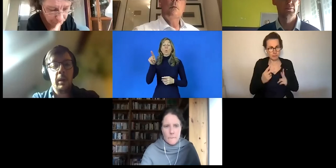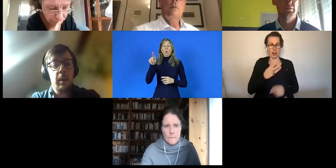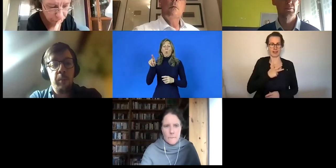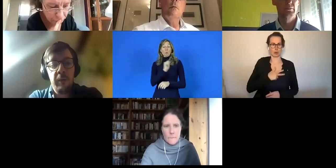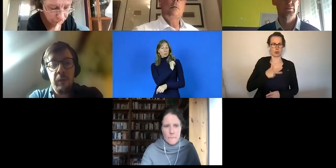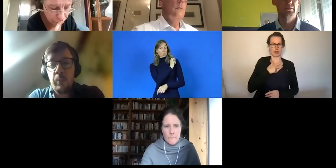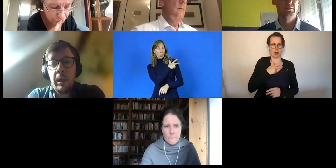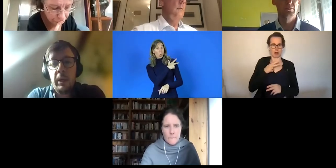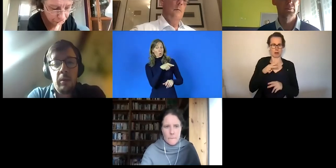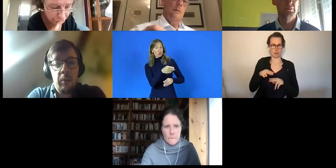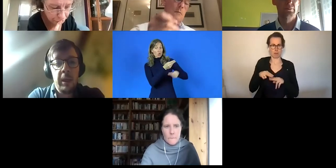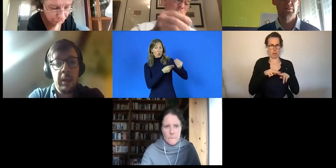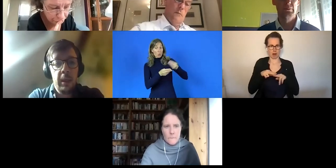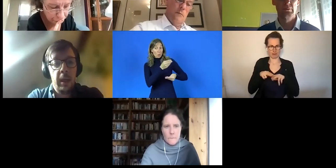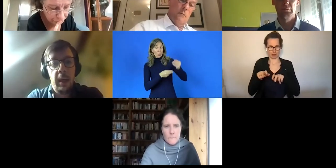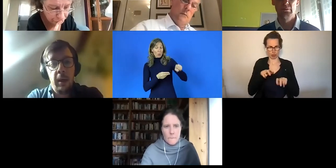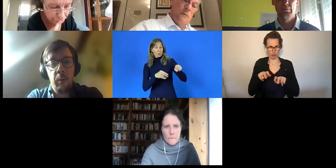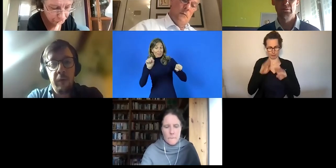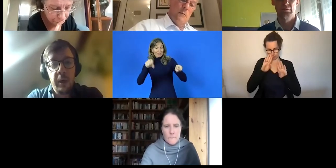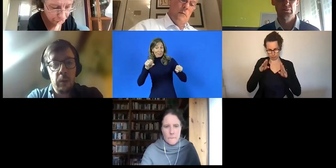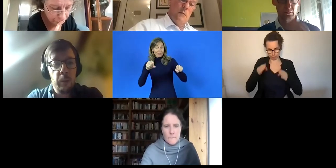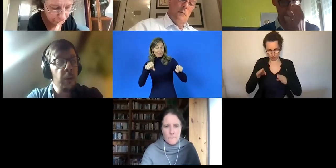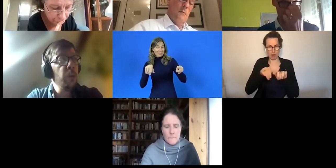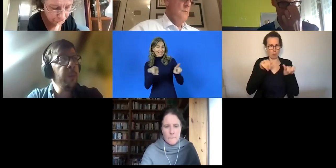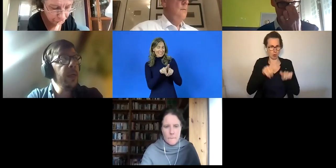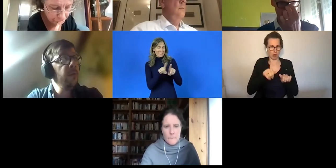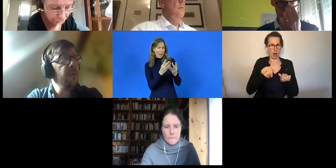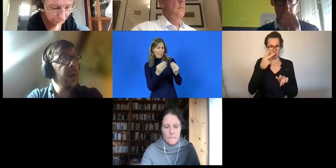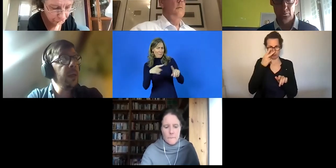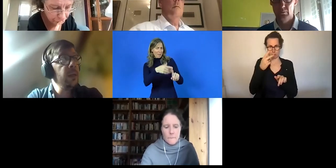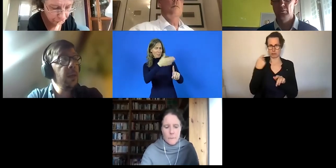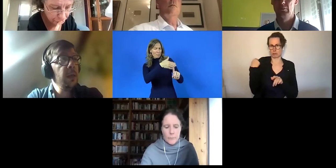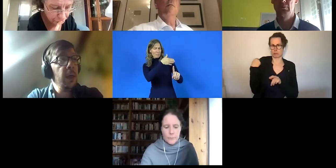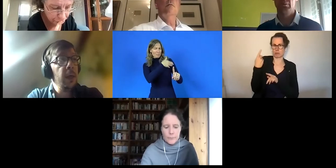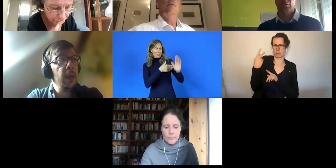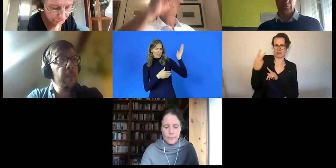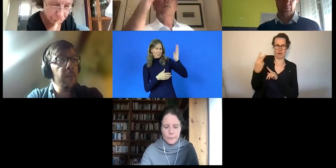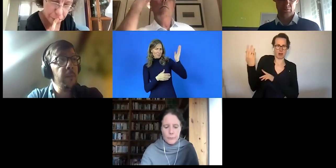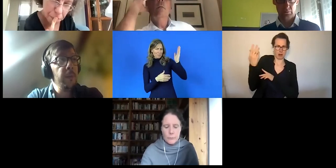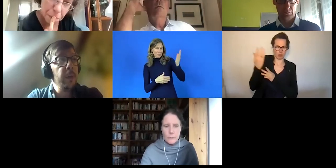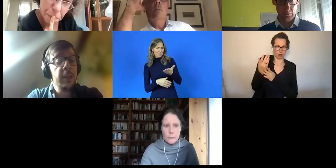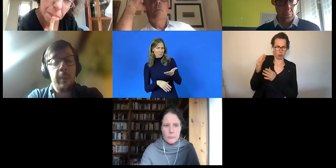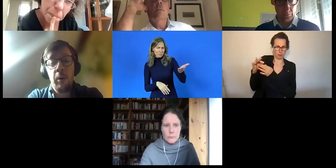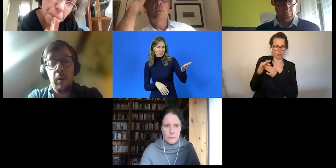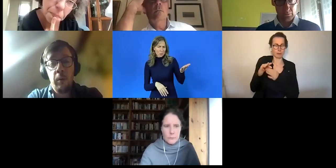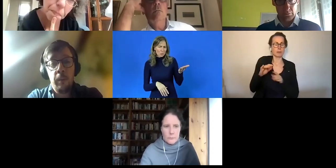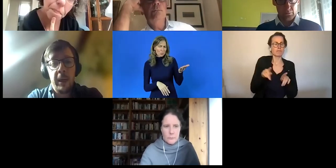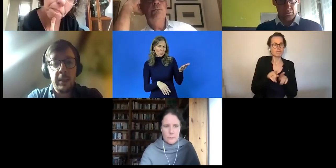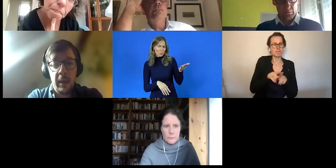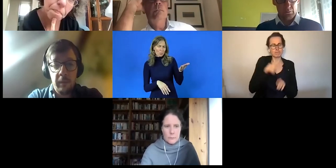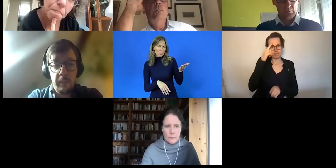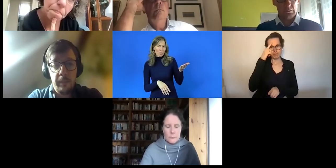Sozialwirtschaft ist dabei für uns ein sehr interessantes Modell, und zwar weil wir